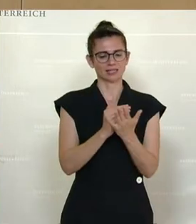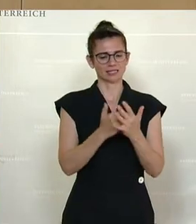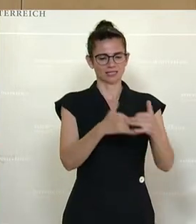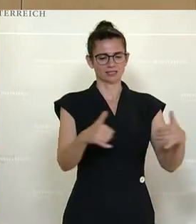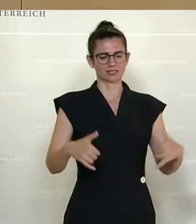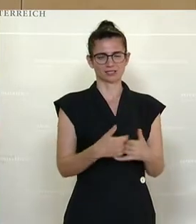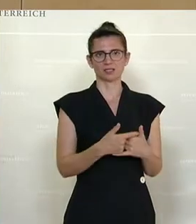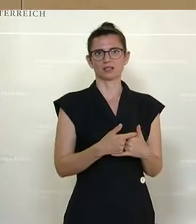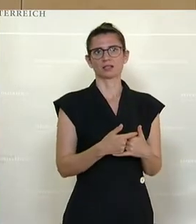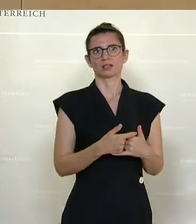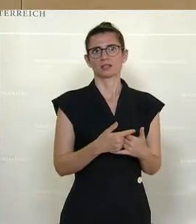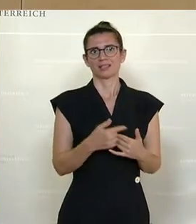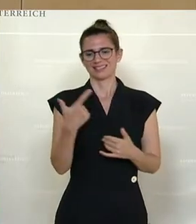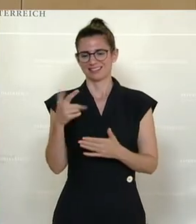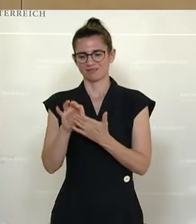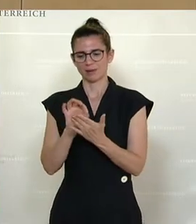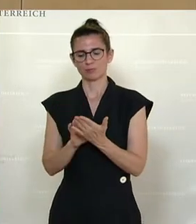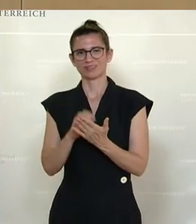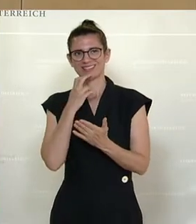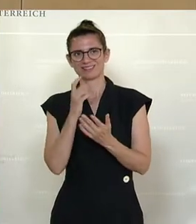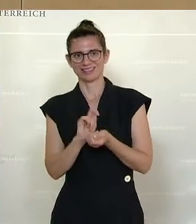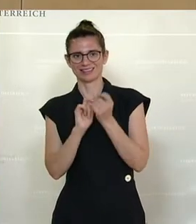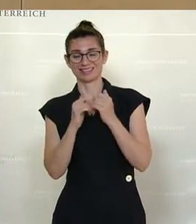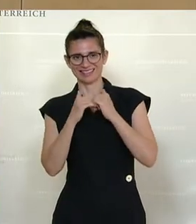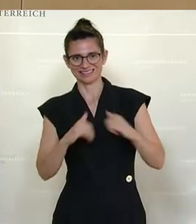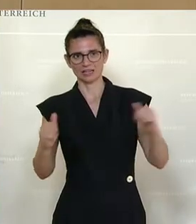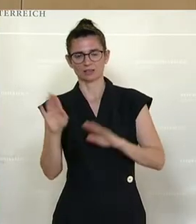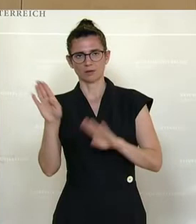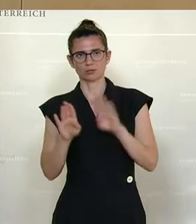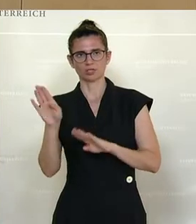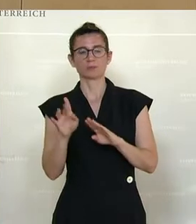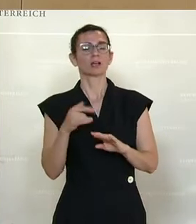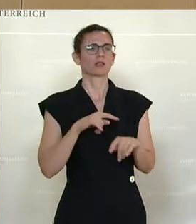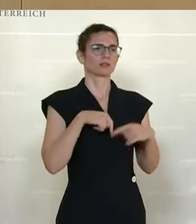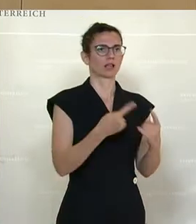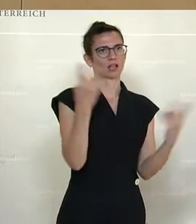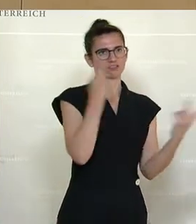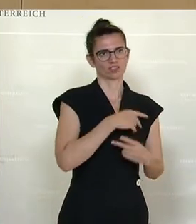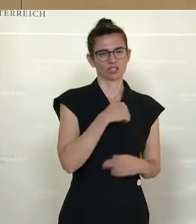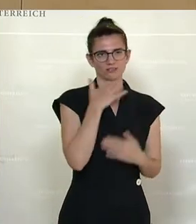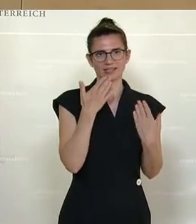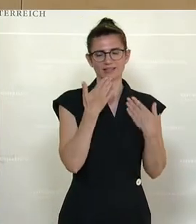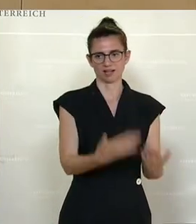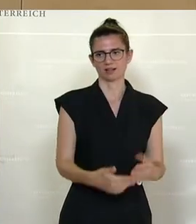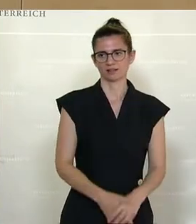Maßgabe, dass wir zu zwei Punkten getrennt abstimmen werden, die Zustimmung erteilen. Vielen Dank.